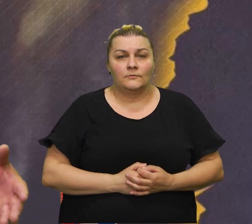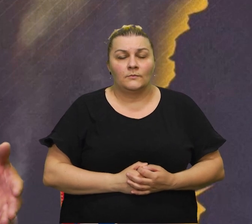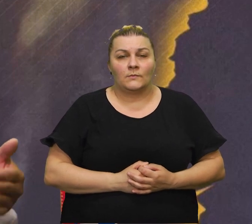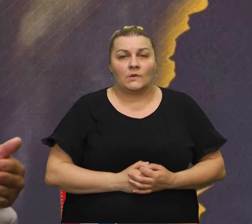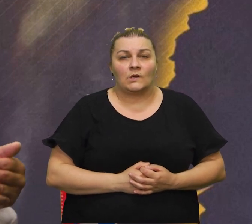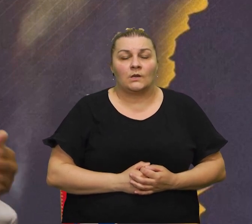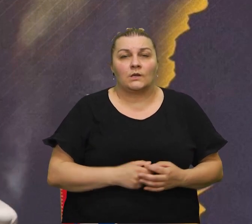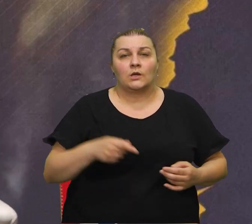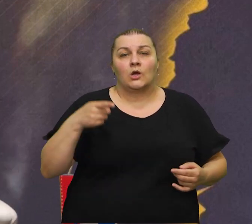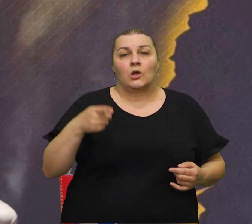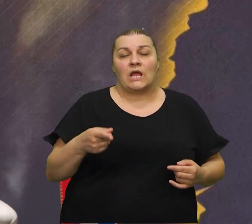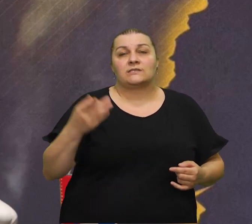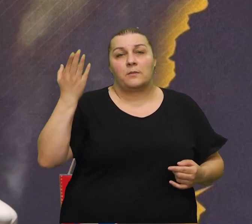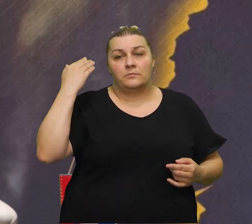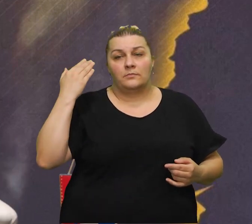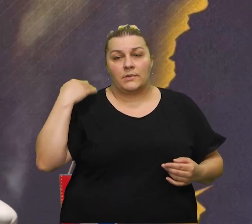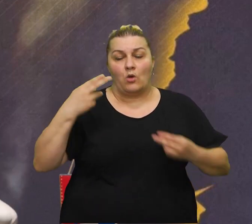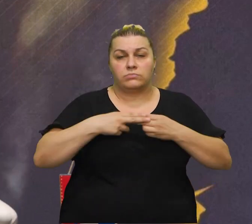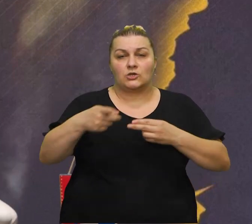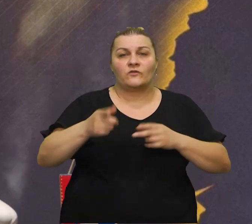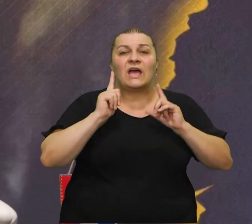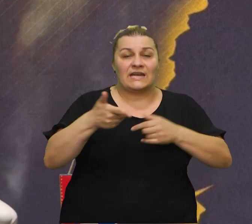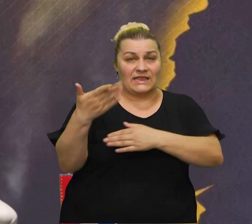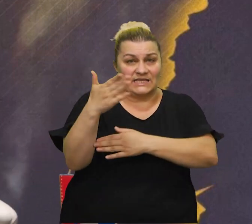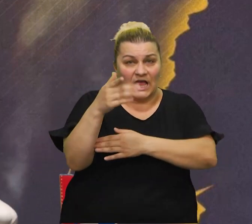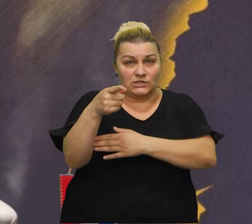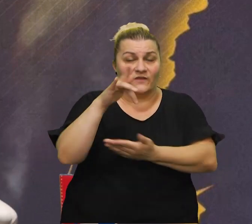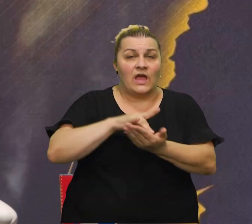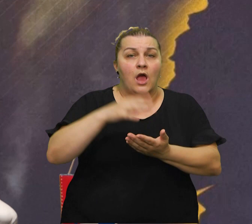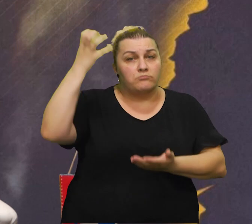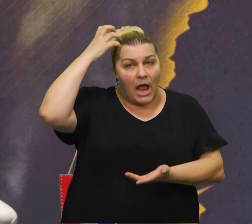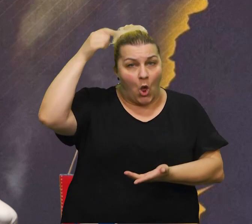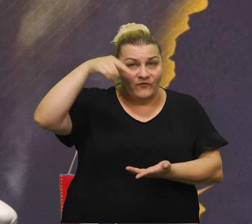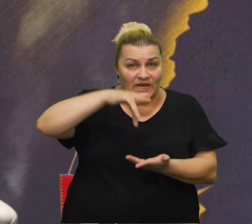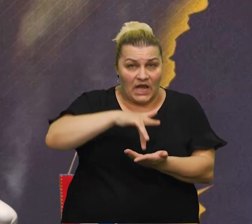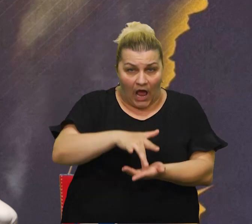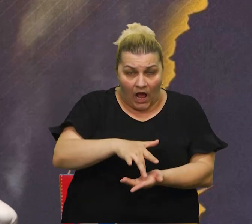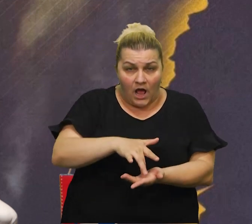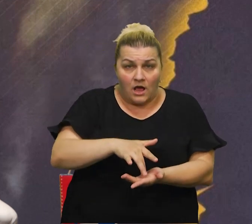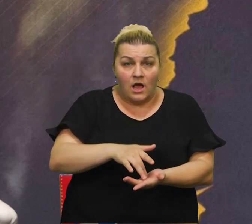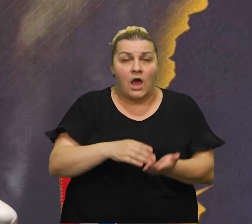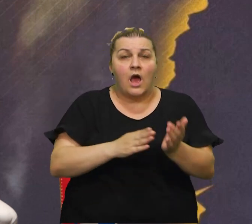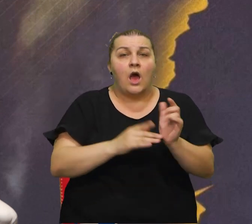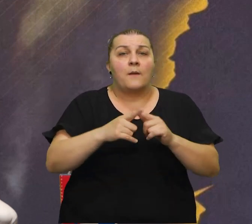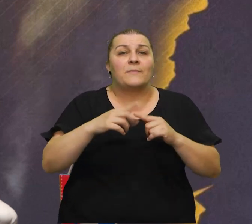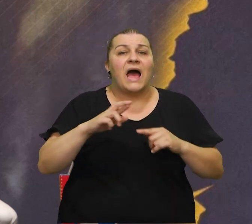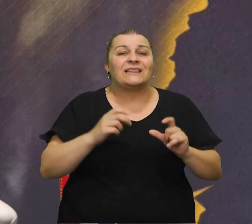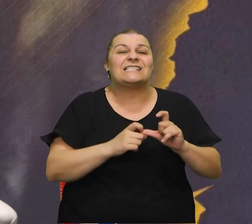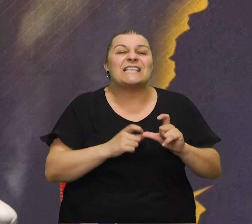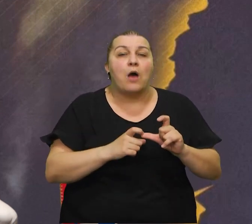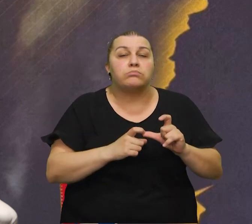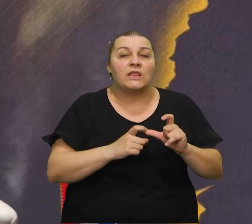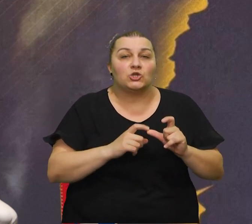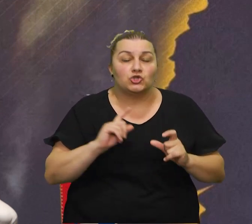Znači, ja sam bio iz predatnih zastava na Banovini, u jednom momentu Mate Sabljić